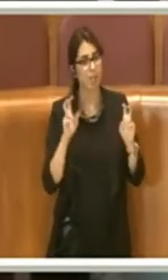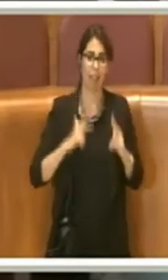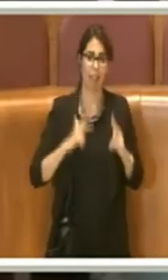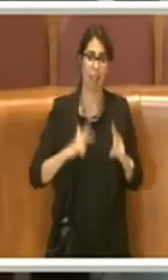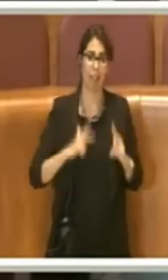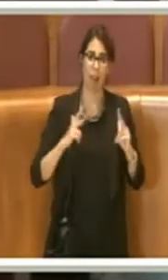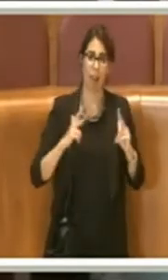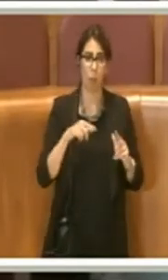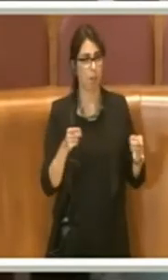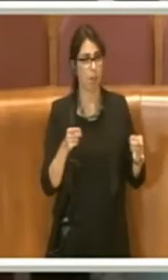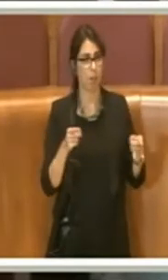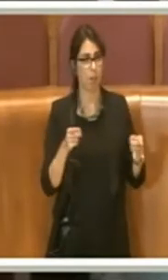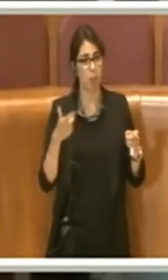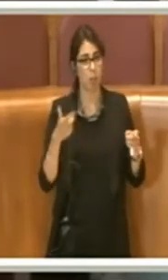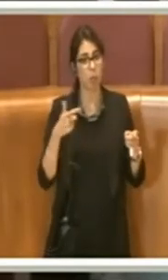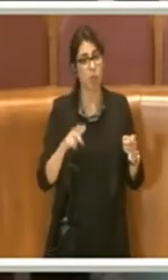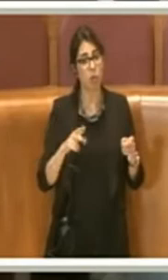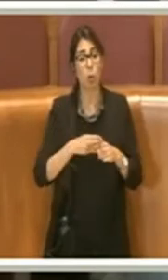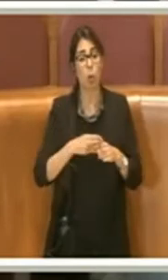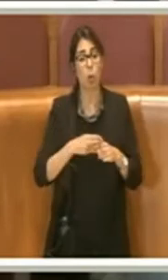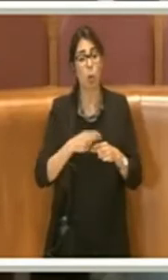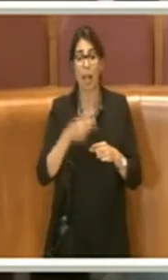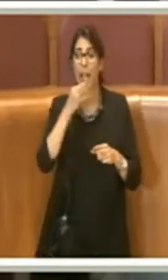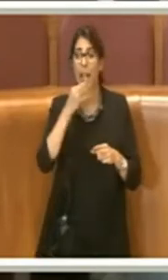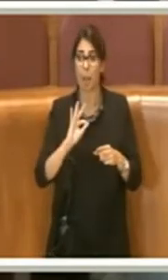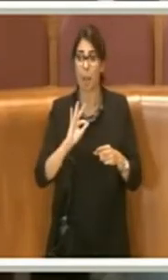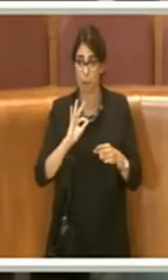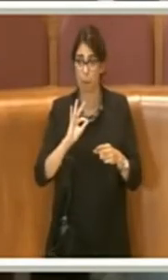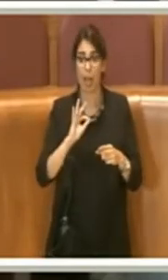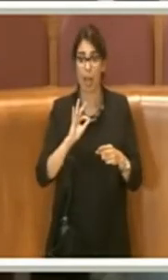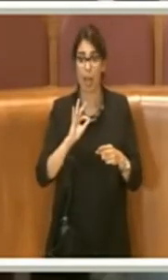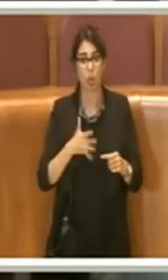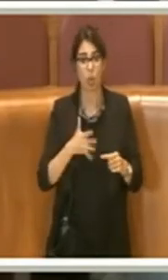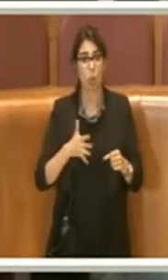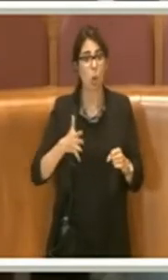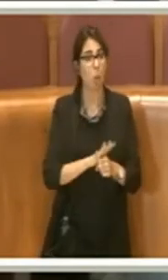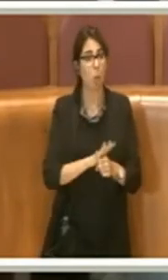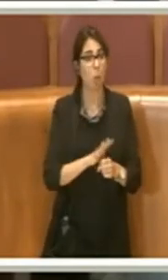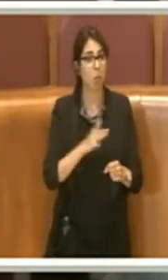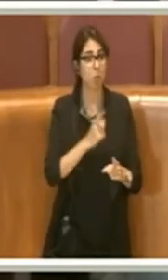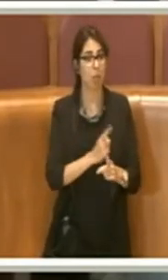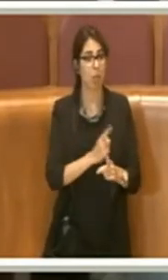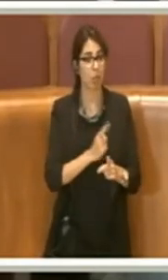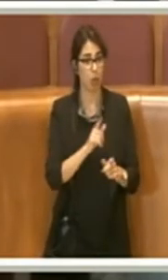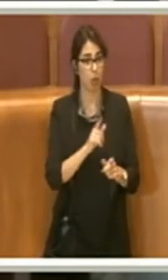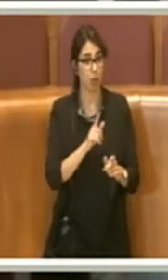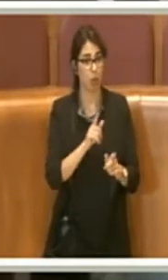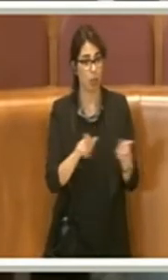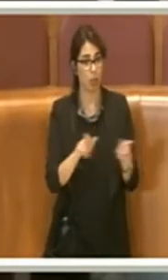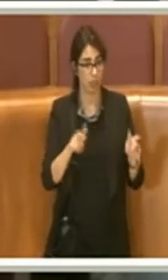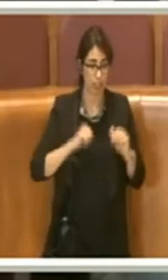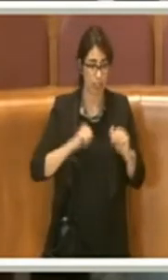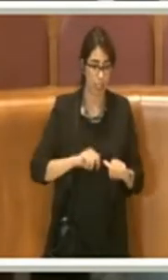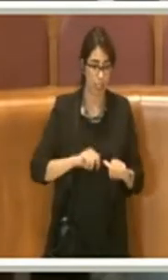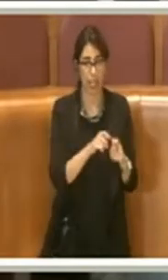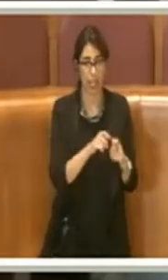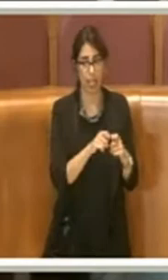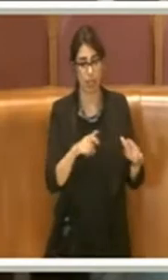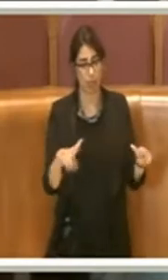Roma è in grado di far fronte a quelle che sono le necessità della città e dei cittadini.